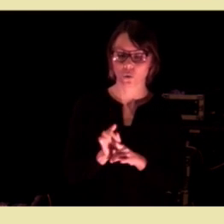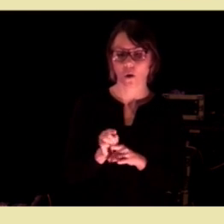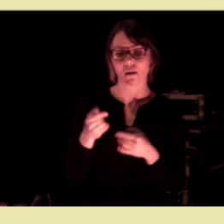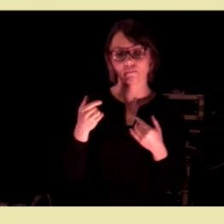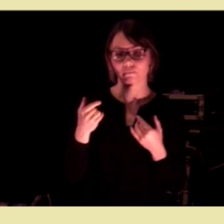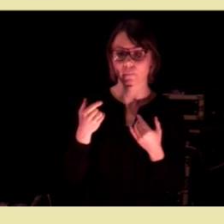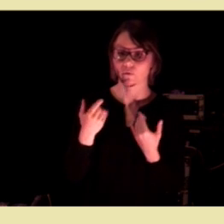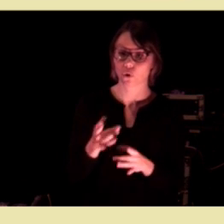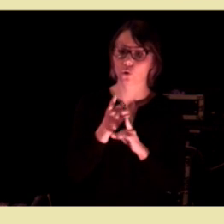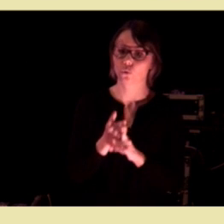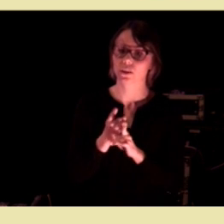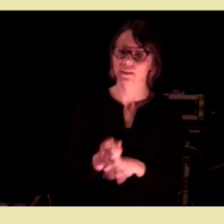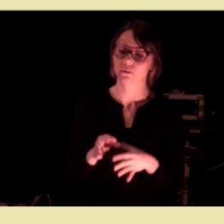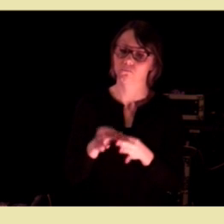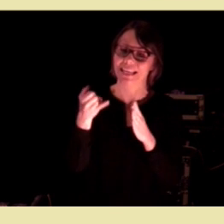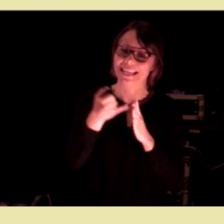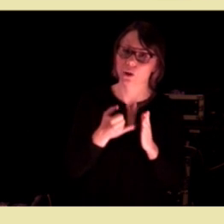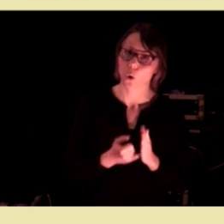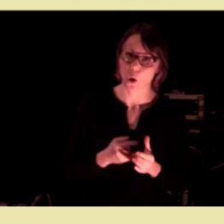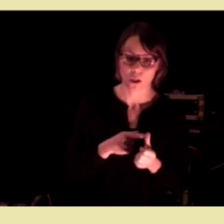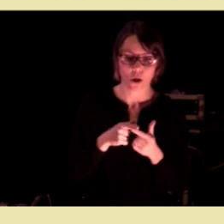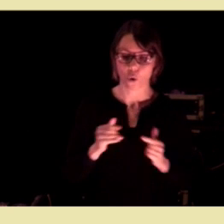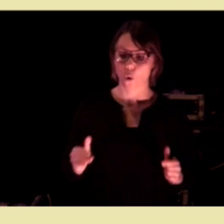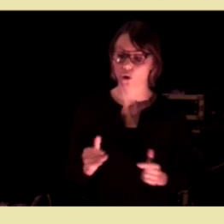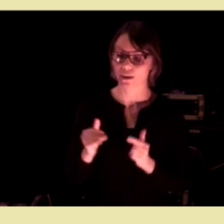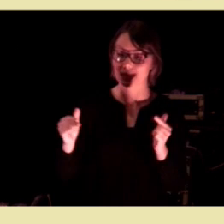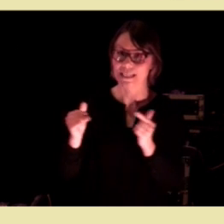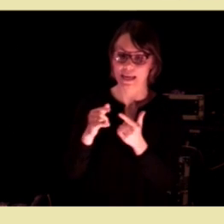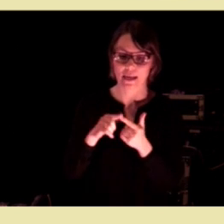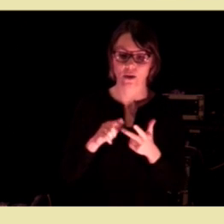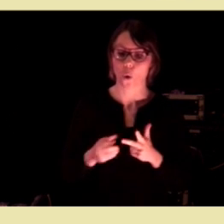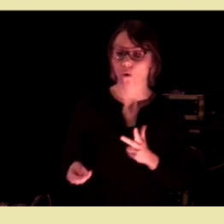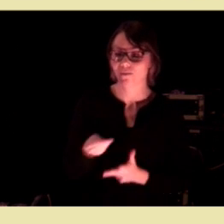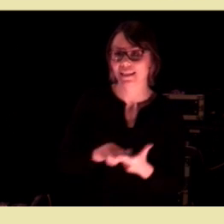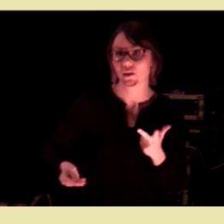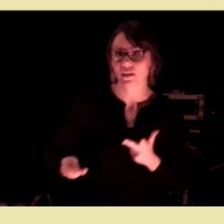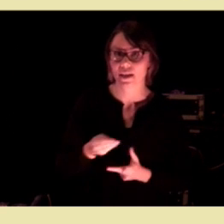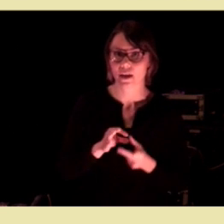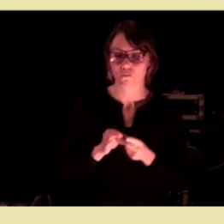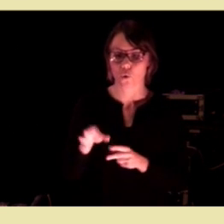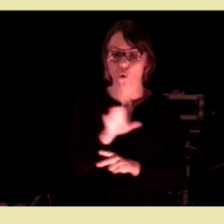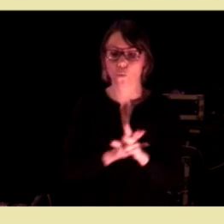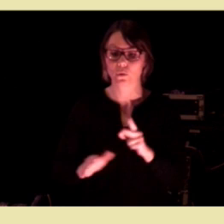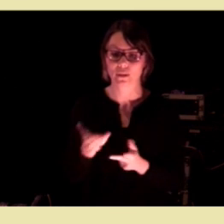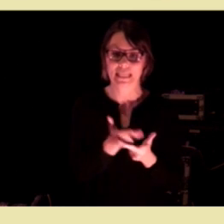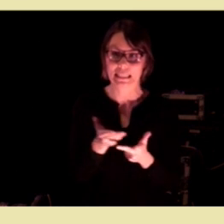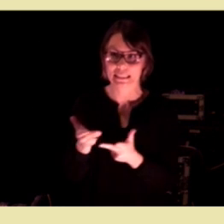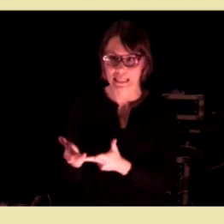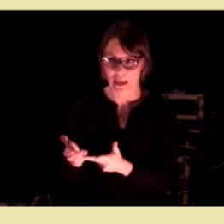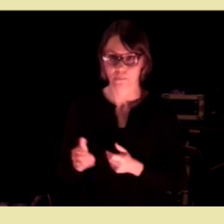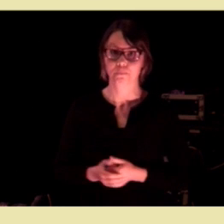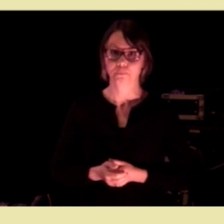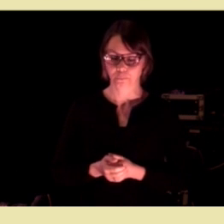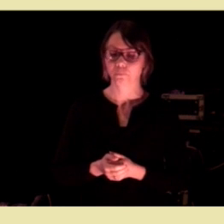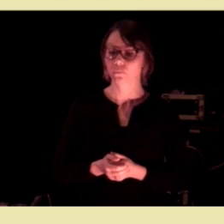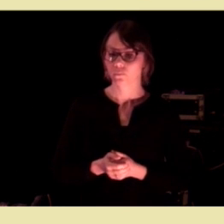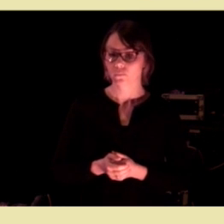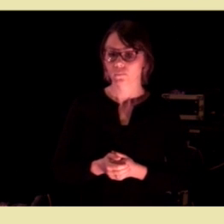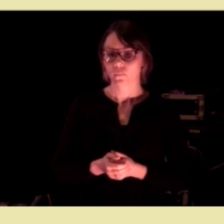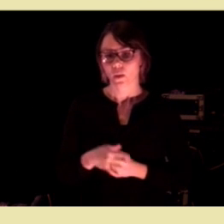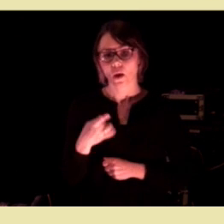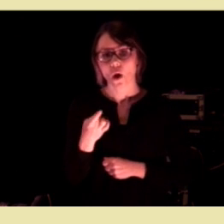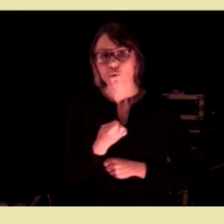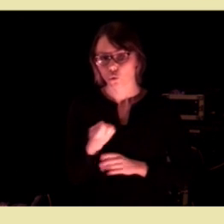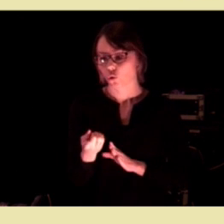konsekvenser for innhold, organisering og finansiering av omsorgstjenestene. Det er rett og slett